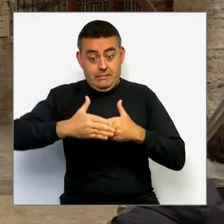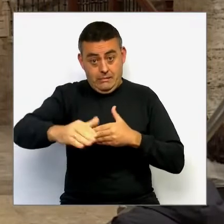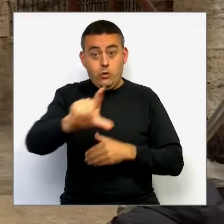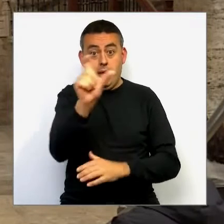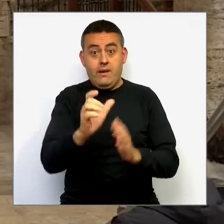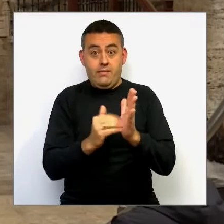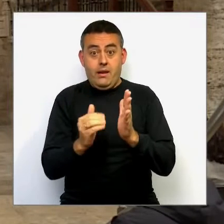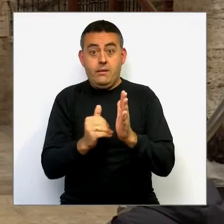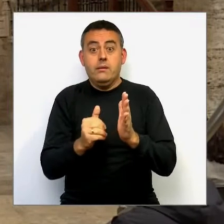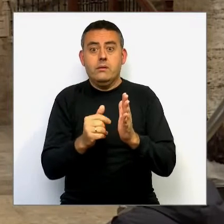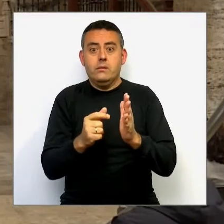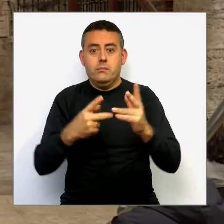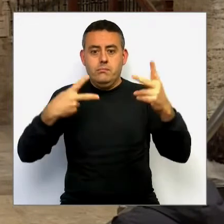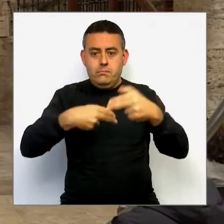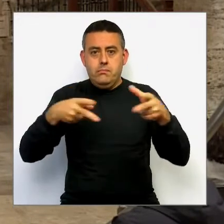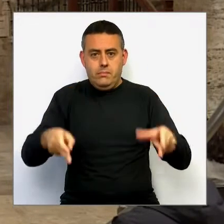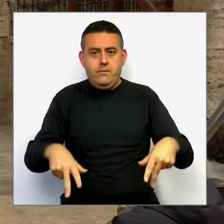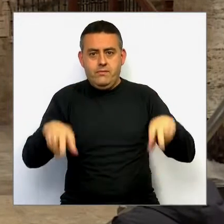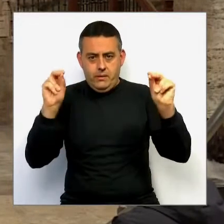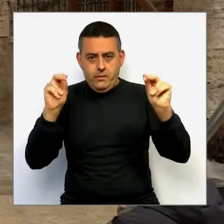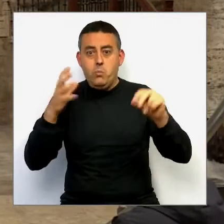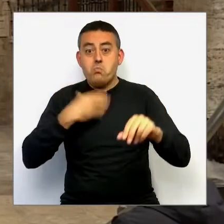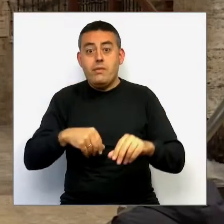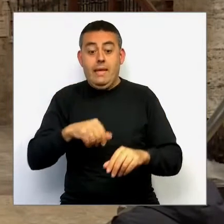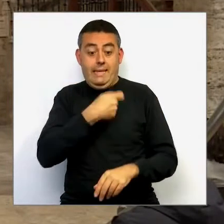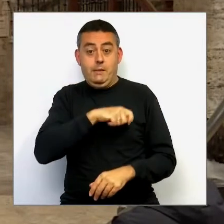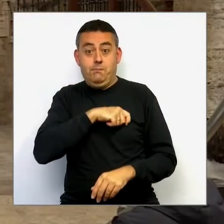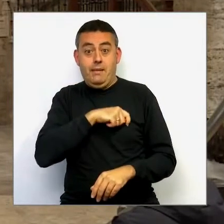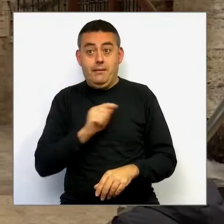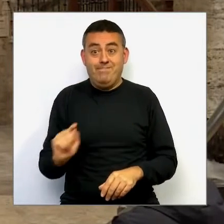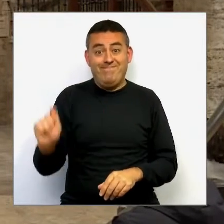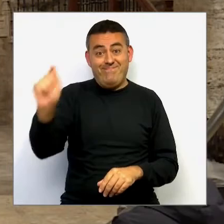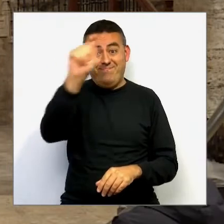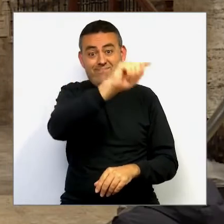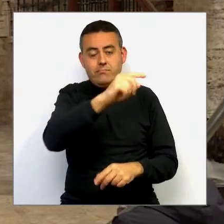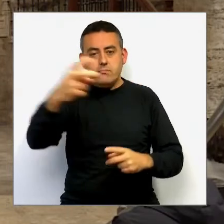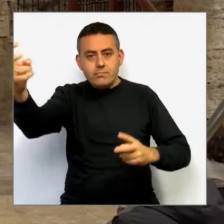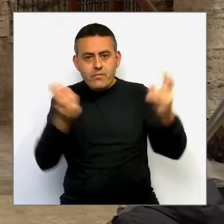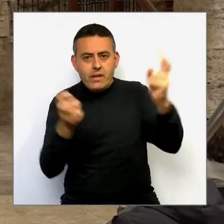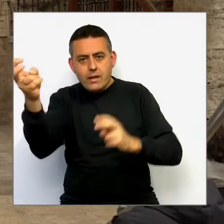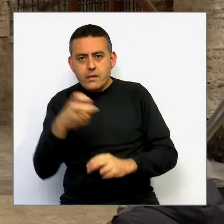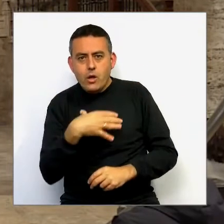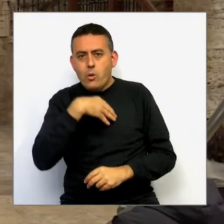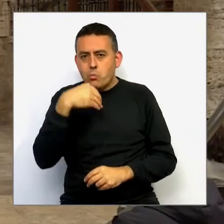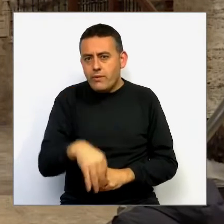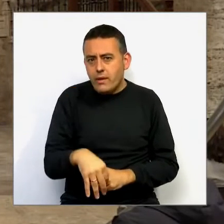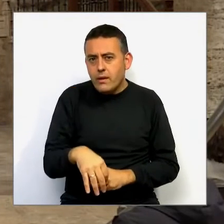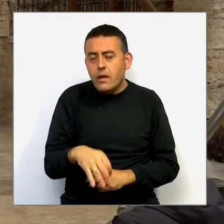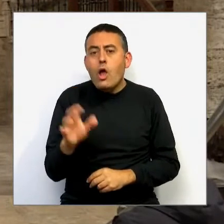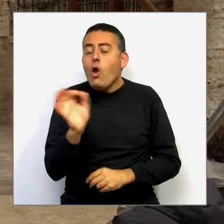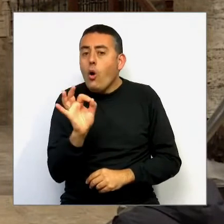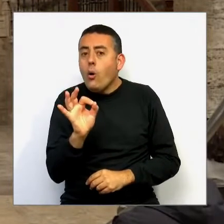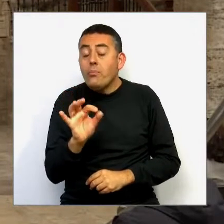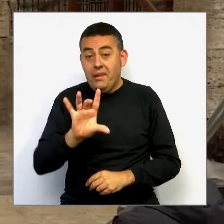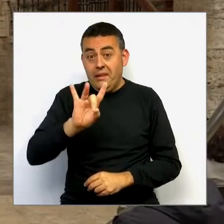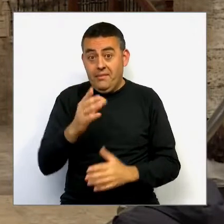altres parts d'Espanya de venir así. No sé si dins de 15 días podría ocurrir el contrari, que las